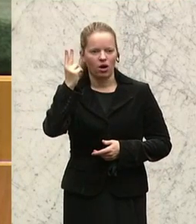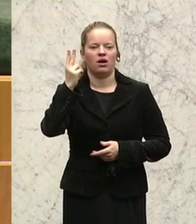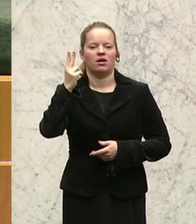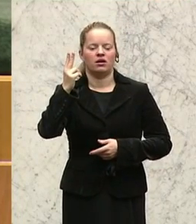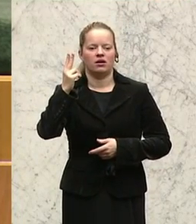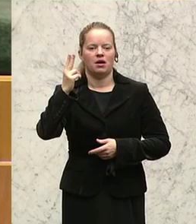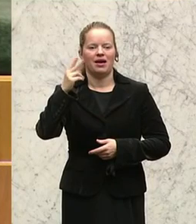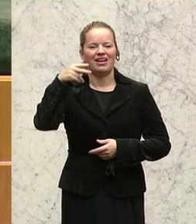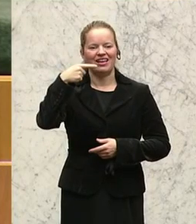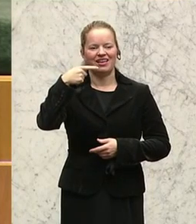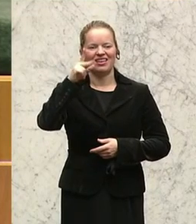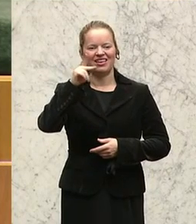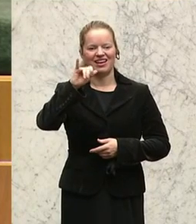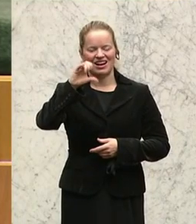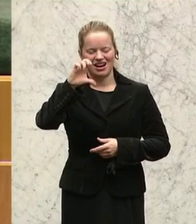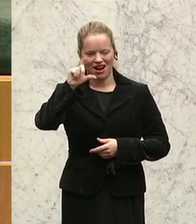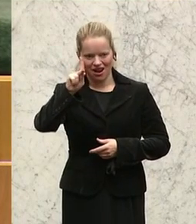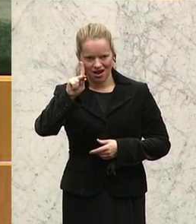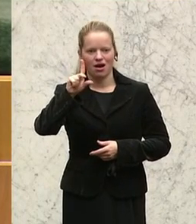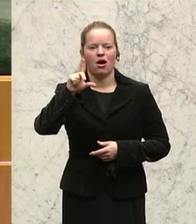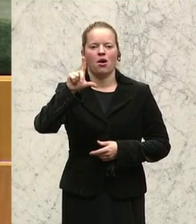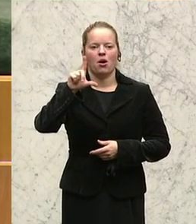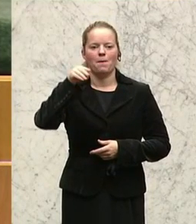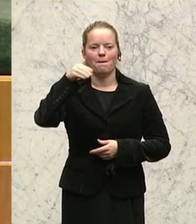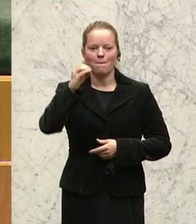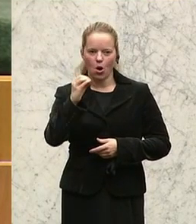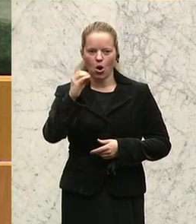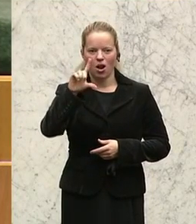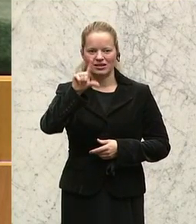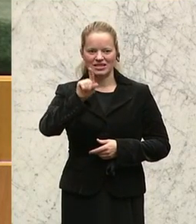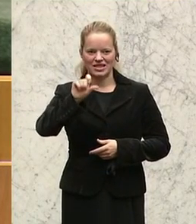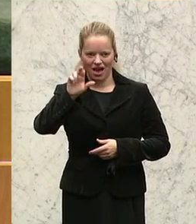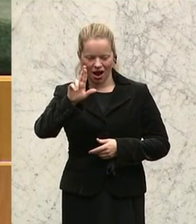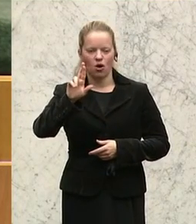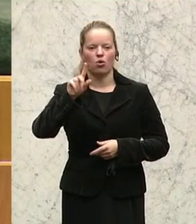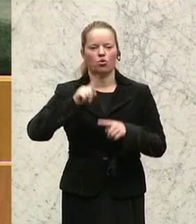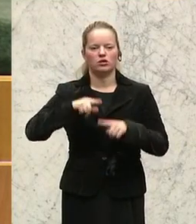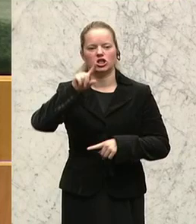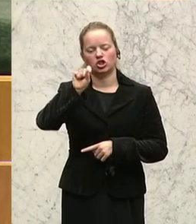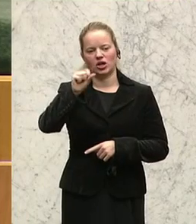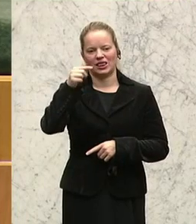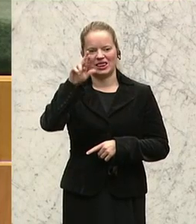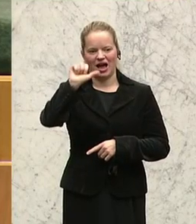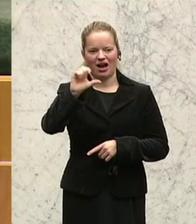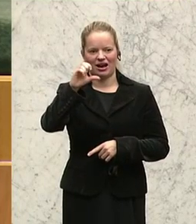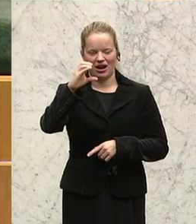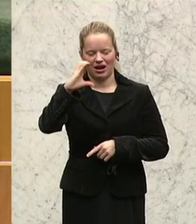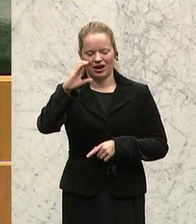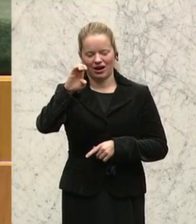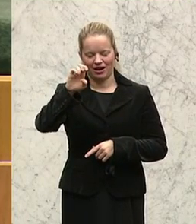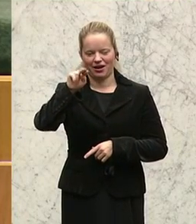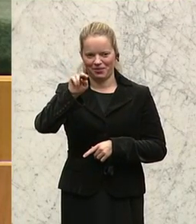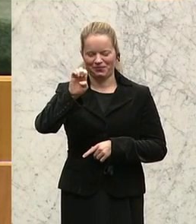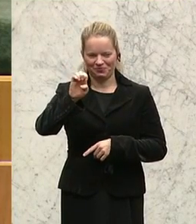Mölzer, Schellenbacher und Strache. Für diese Sitzung hat das Bundeskanzleramt über Vertretung von